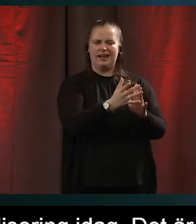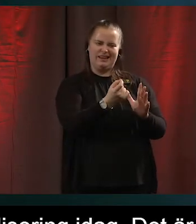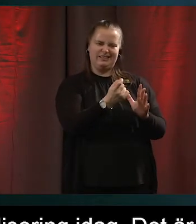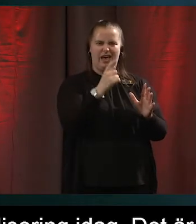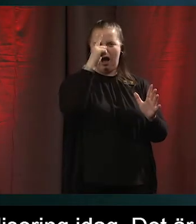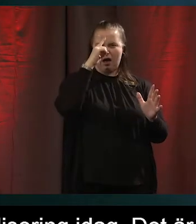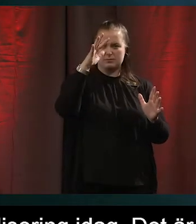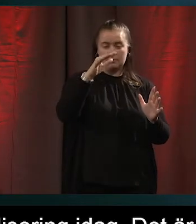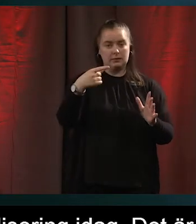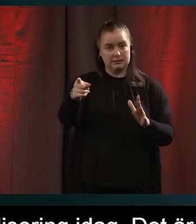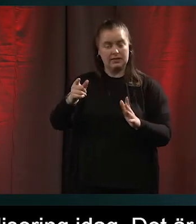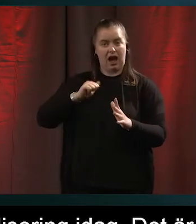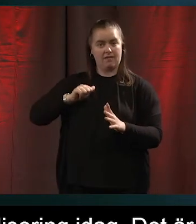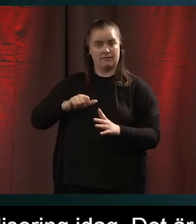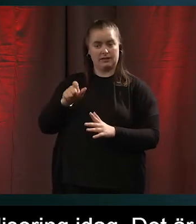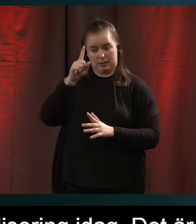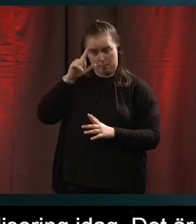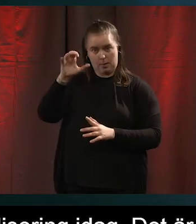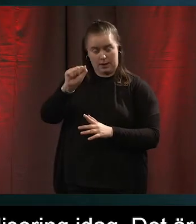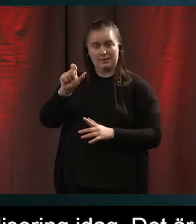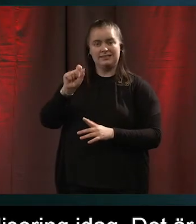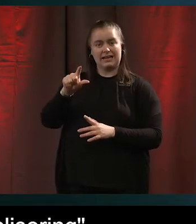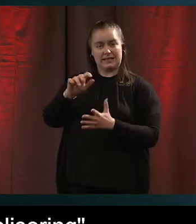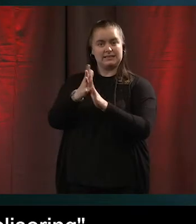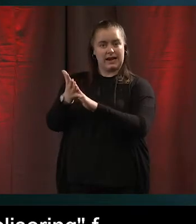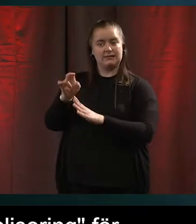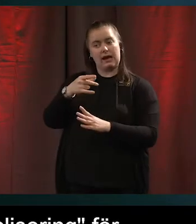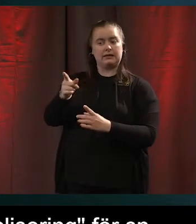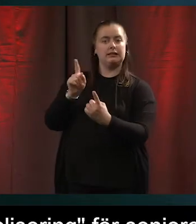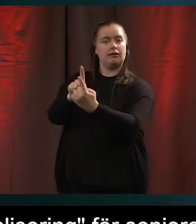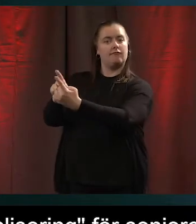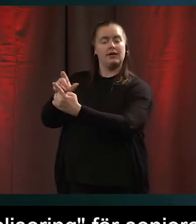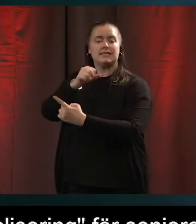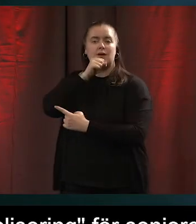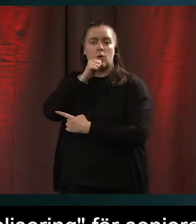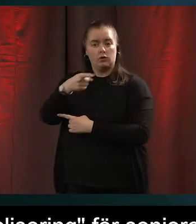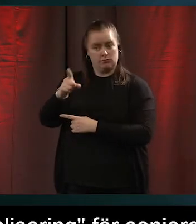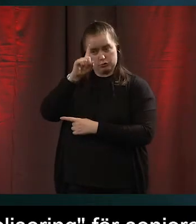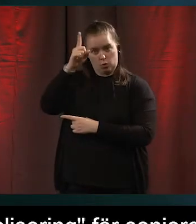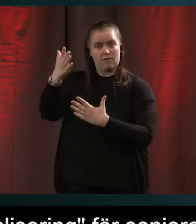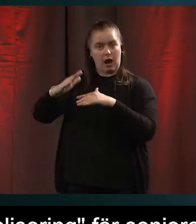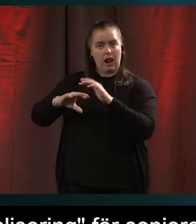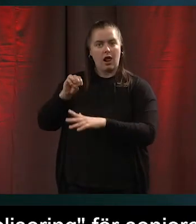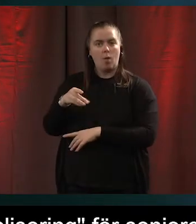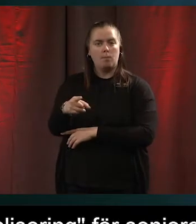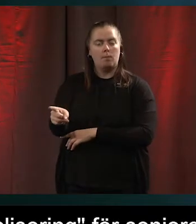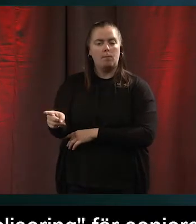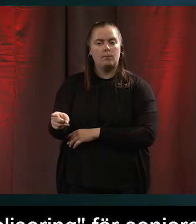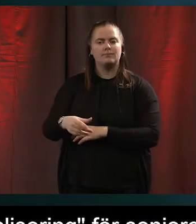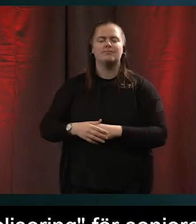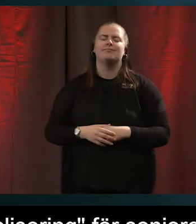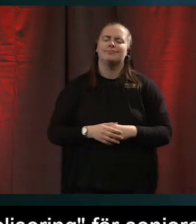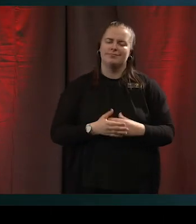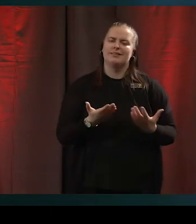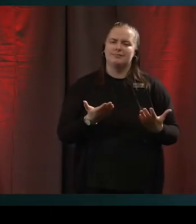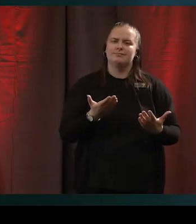digitalisering när ni vänder er till seniorerna? Känner de intuitivt vad det handlar om då? Det var ju mycket därför